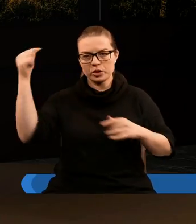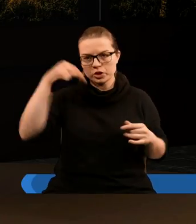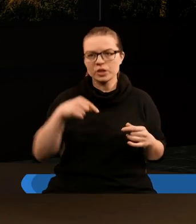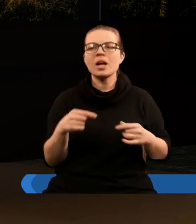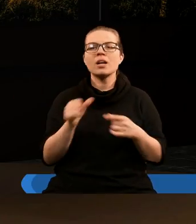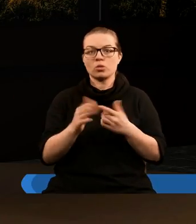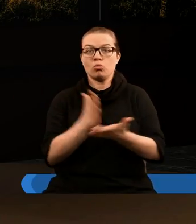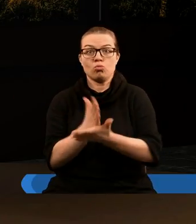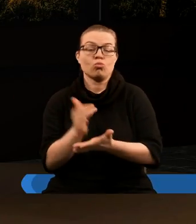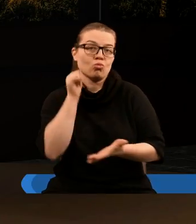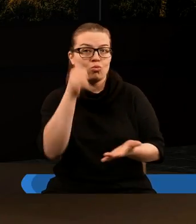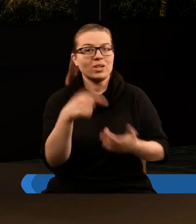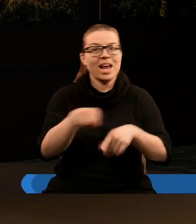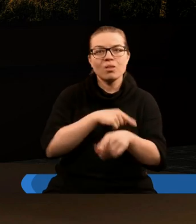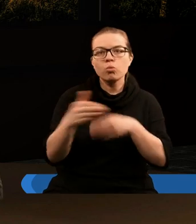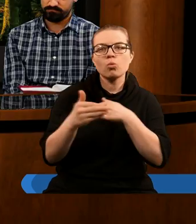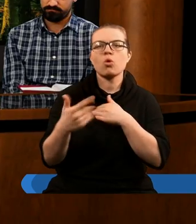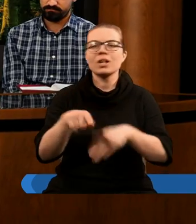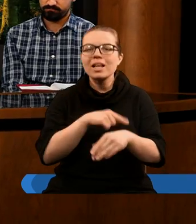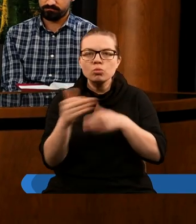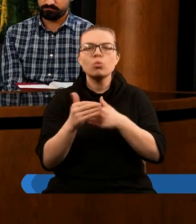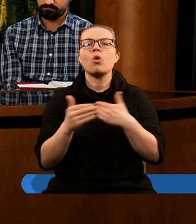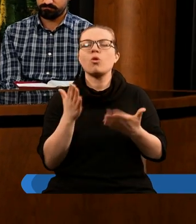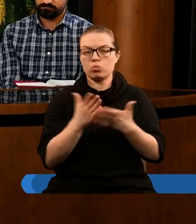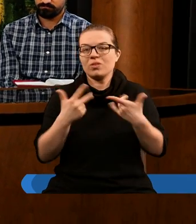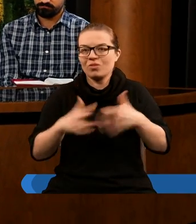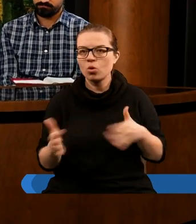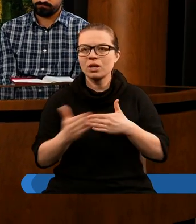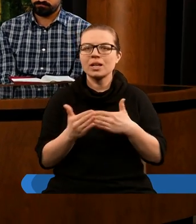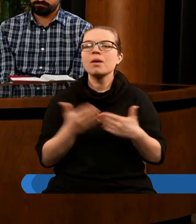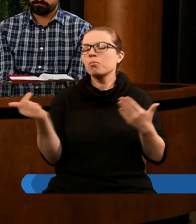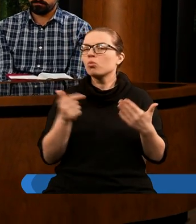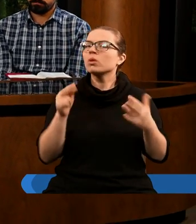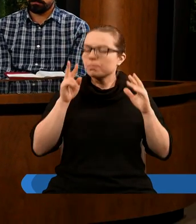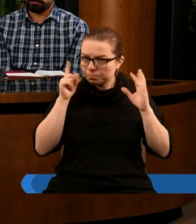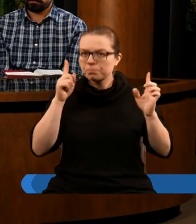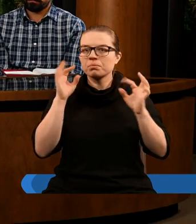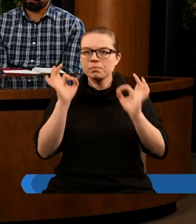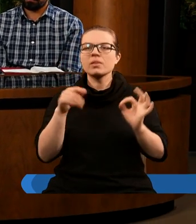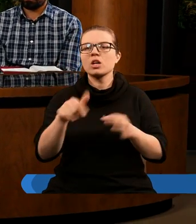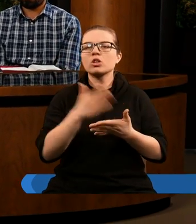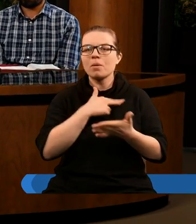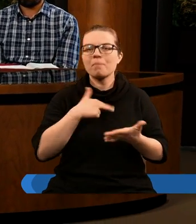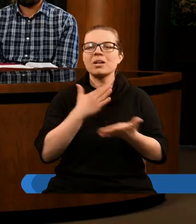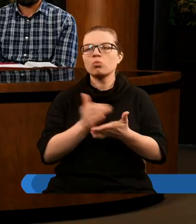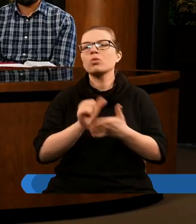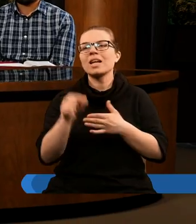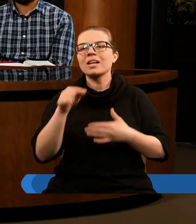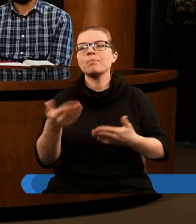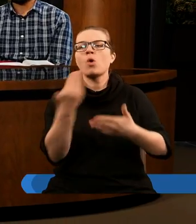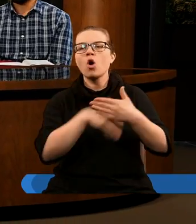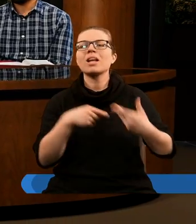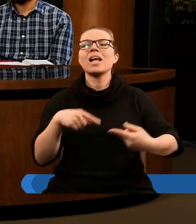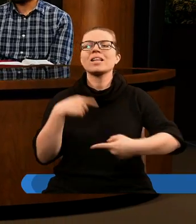już jutro, już niebawem, już wkrótce, to musimy uznać, że to my jesteśmy tym ostatnim pokoleniem